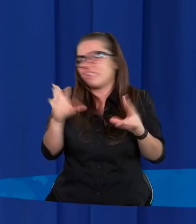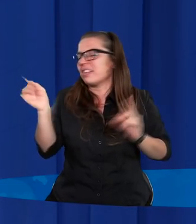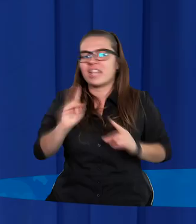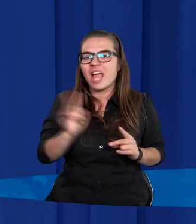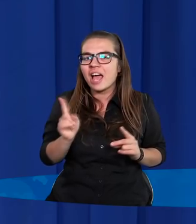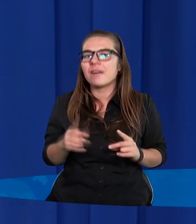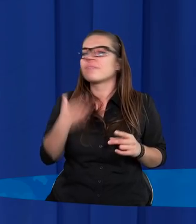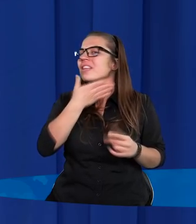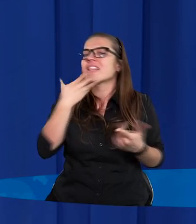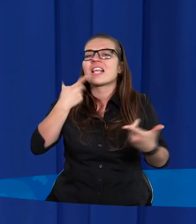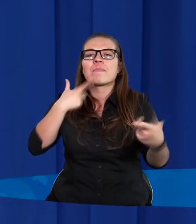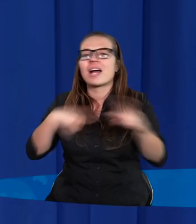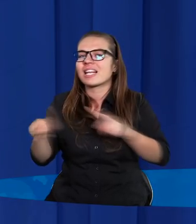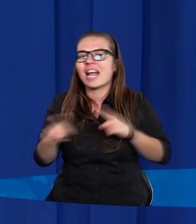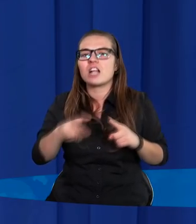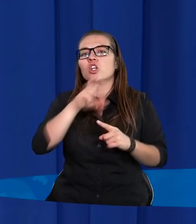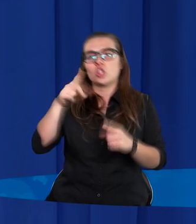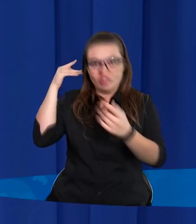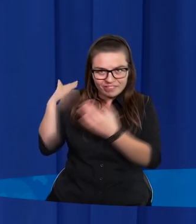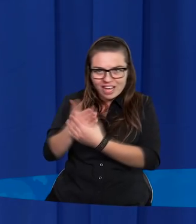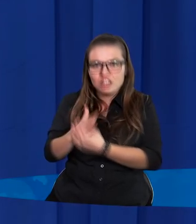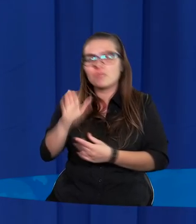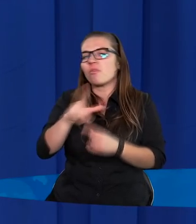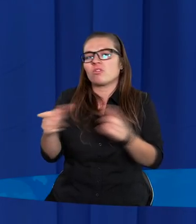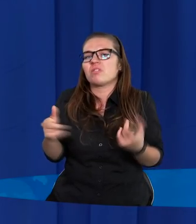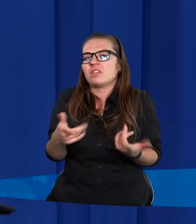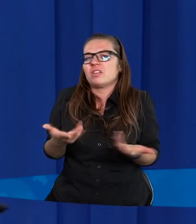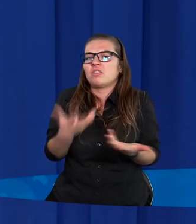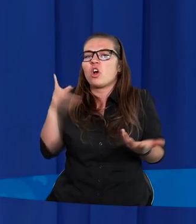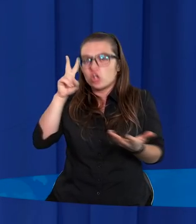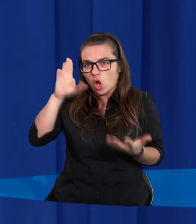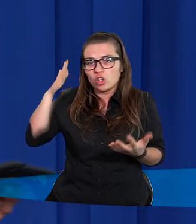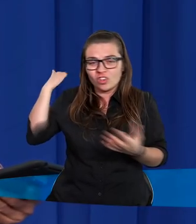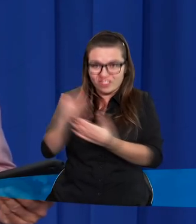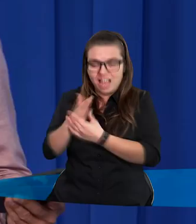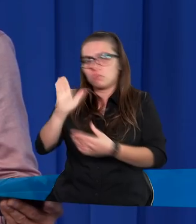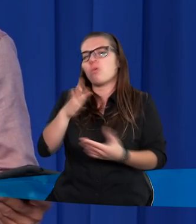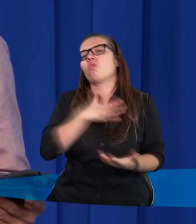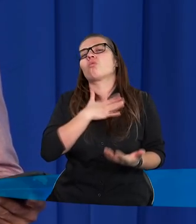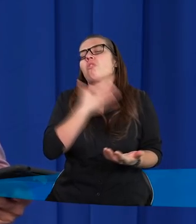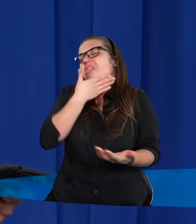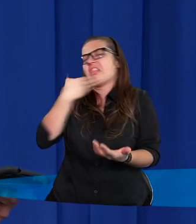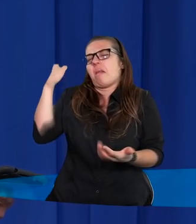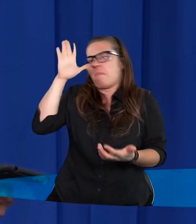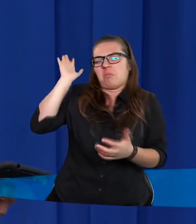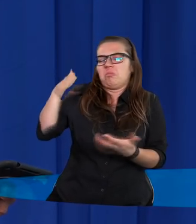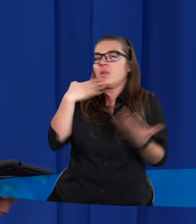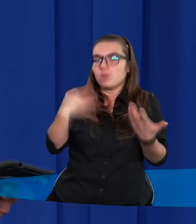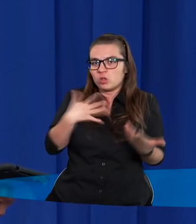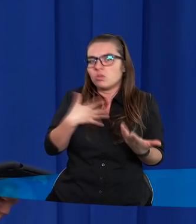nie ma znaczenia, czy wierzymy w Boga. No bo jeżeli ktoś nie wierzy w Boga, mówi w ogóle Boga nie ma, nic nie ma.